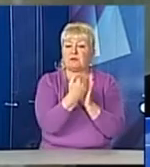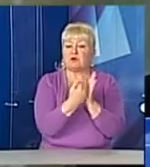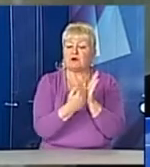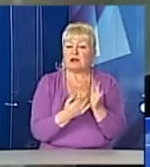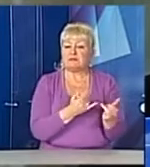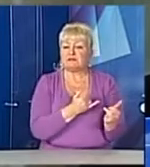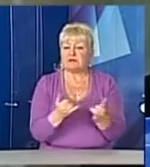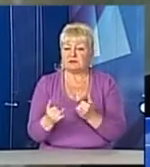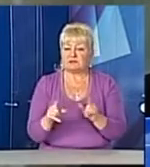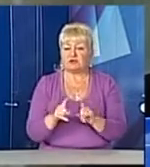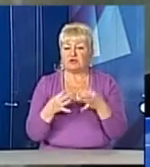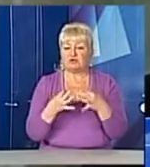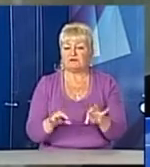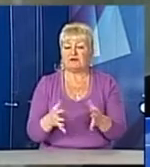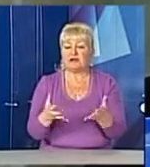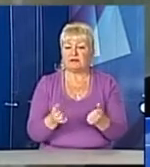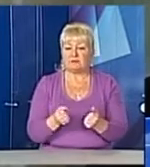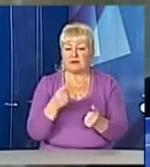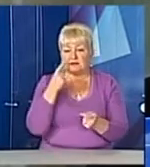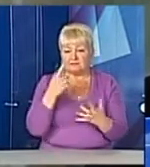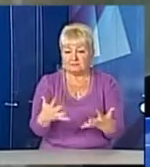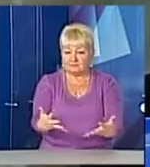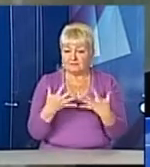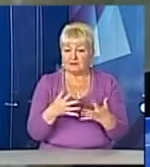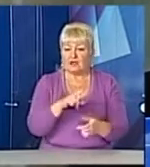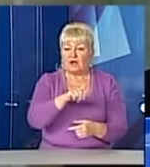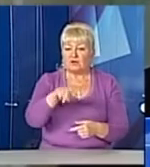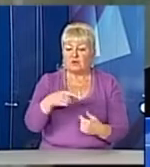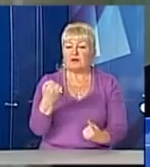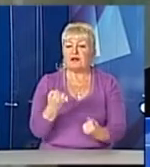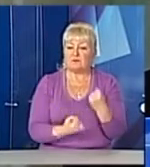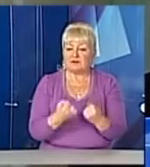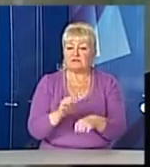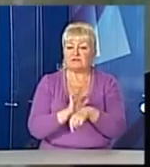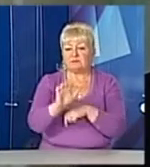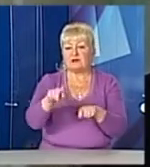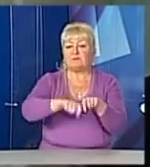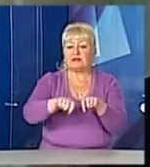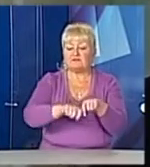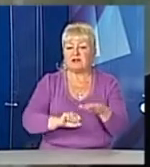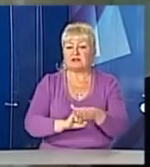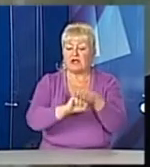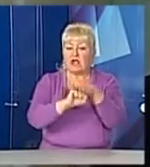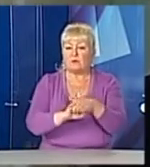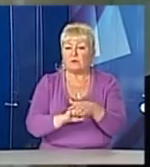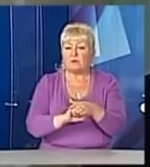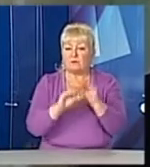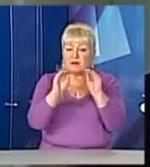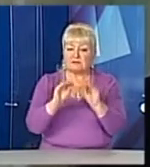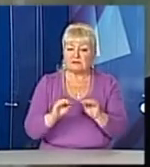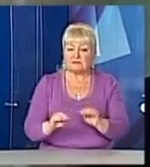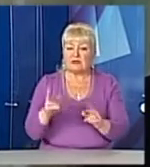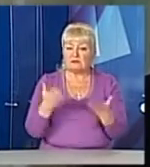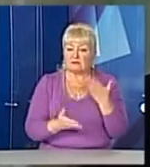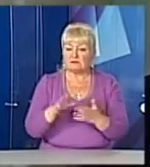дозволяє брати розпізнані номери з машин, відправляти, перевіряти по базі даних угон і реагувати,